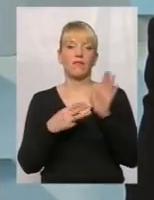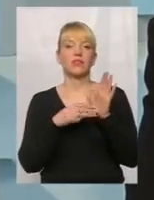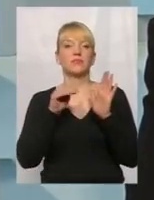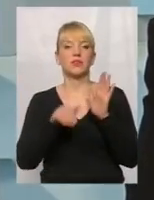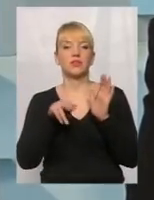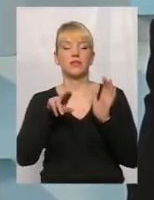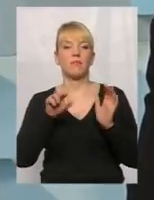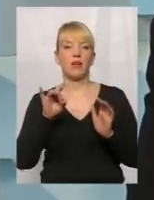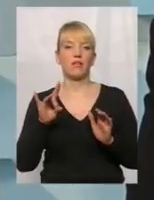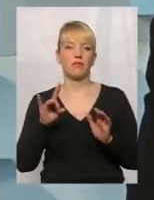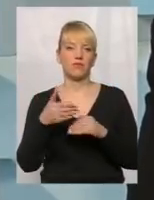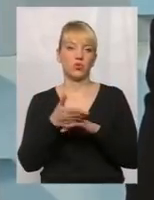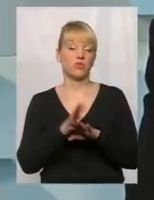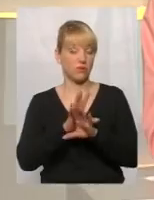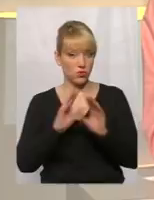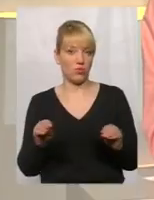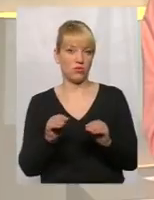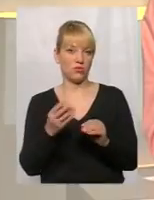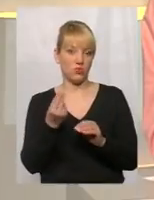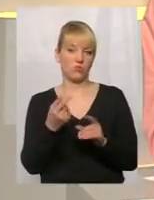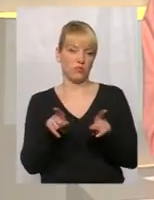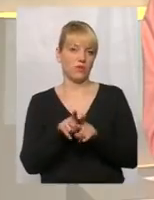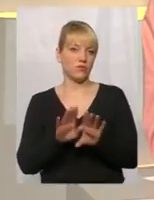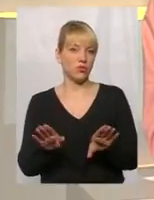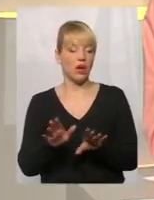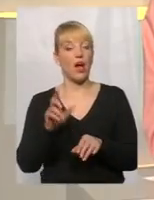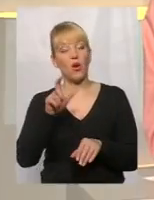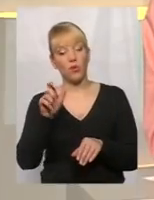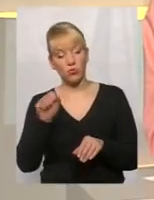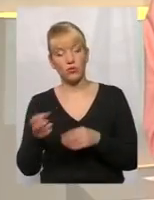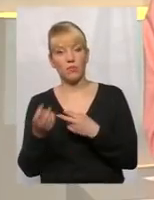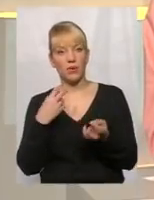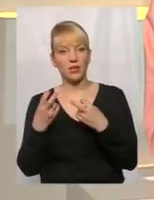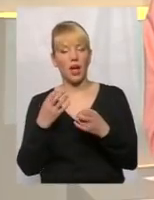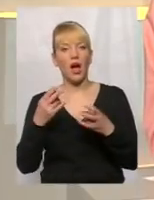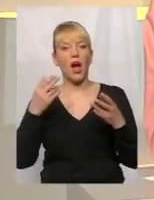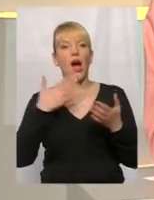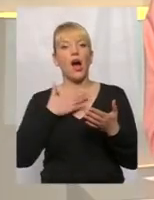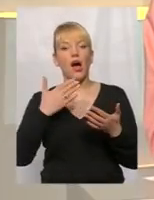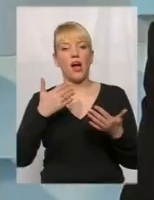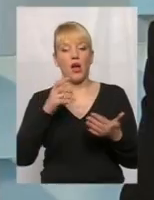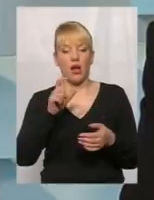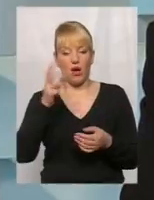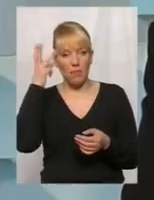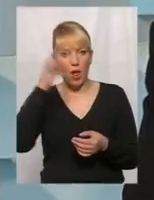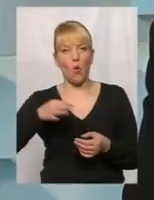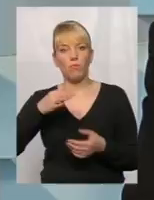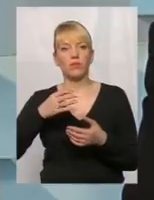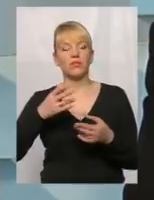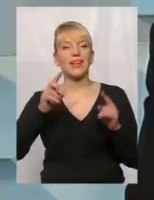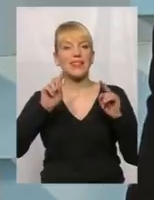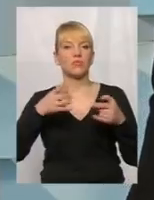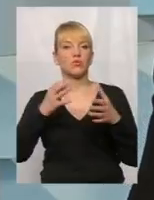тисяч пар взуття. Все. На таку-то суму. Тобто, люди можуть прийти, або потреба в області може бути набагато більша. Але ми,